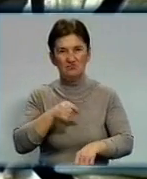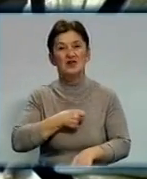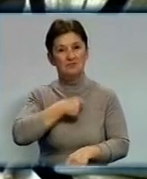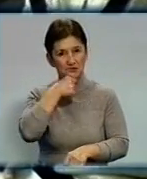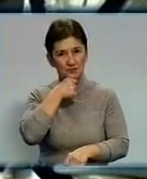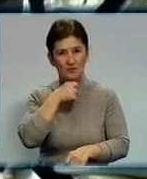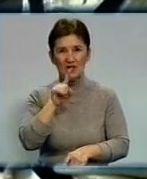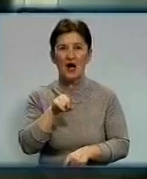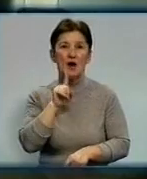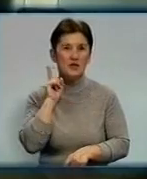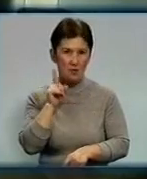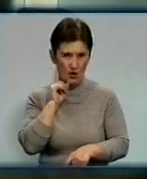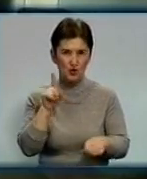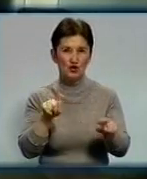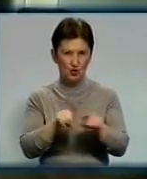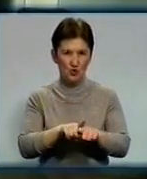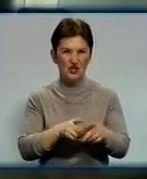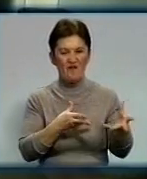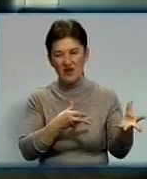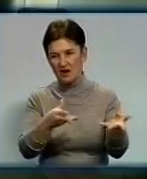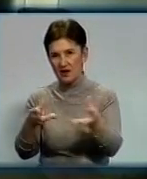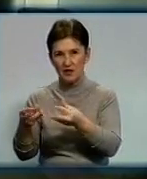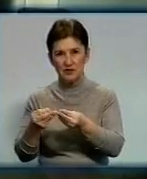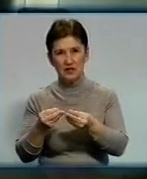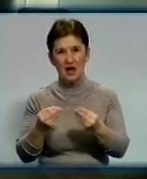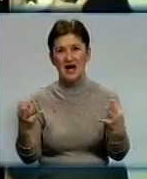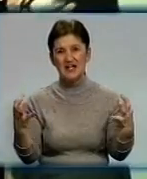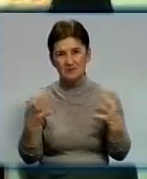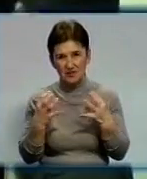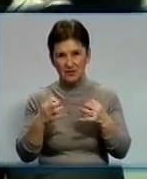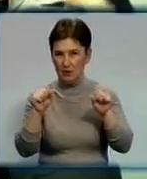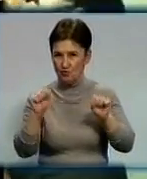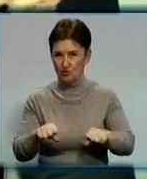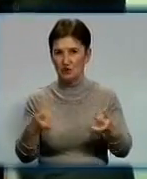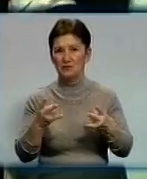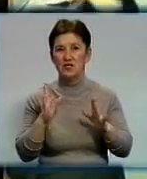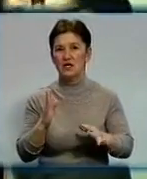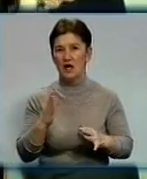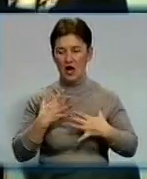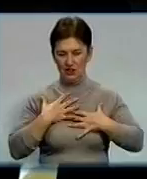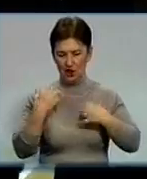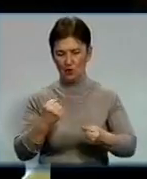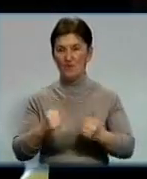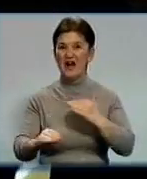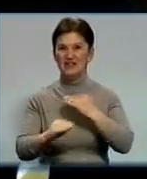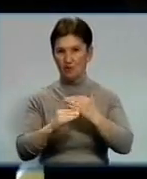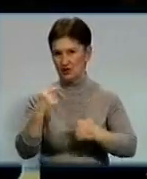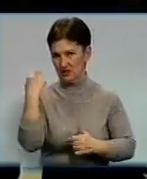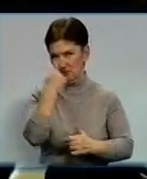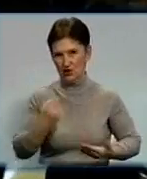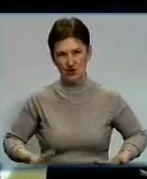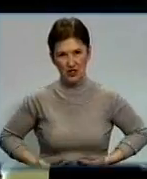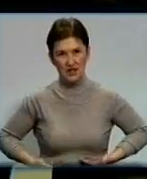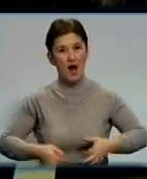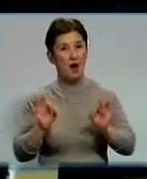вони і на самопочуття молоді. Берегтись від погодних примх можна, запевняють медики. Треба вести здоровий спосіб життя, робити зарядку та